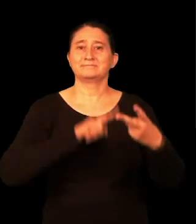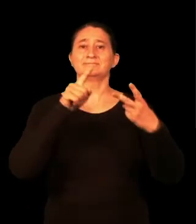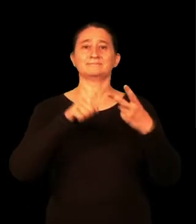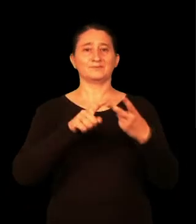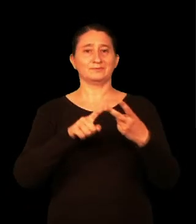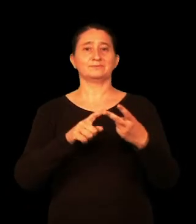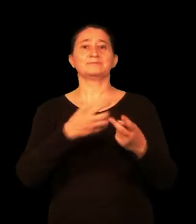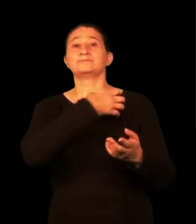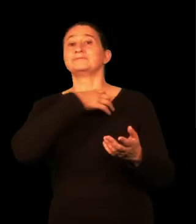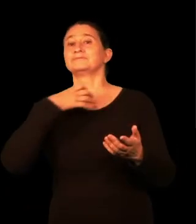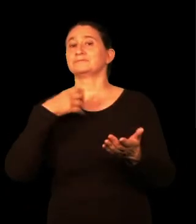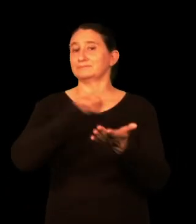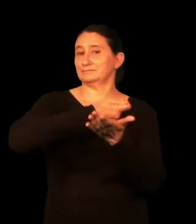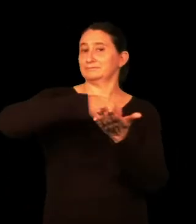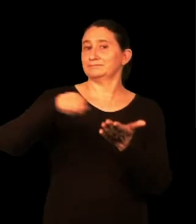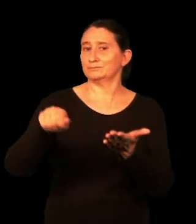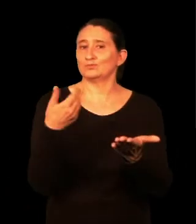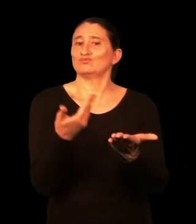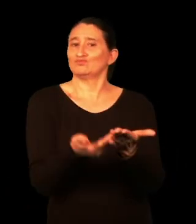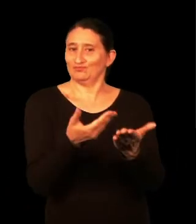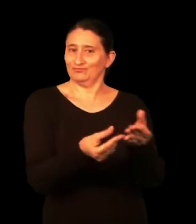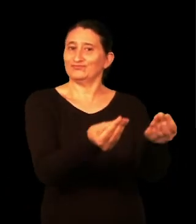Bankuko ordainagiriak.